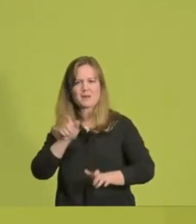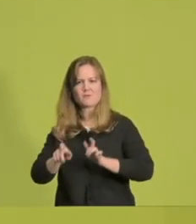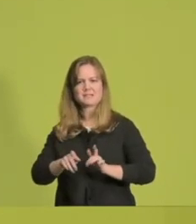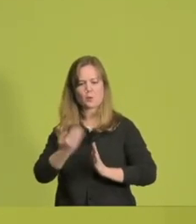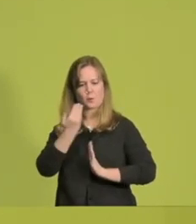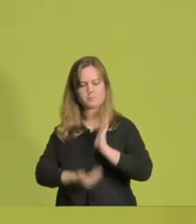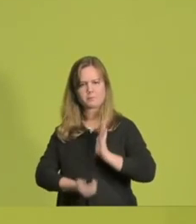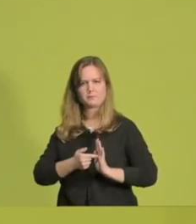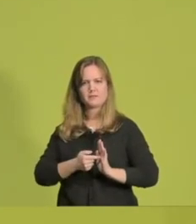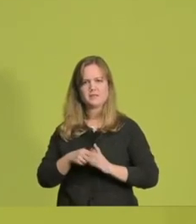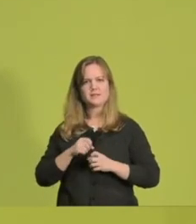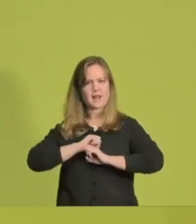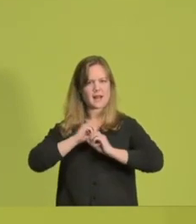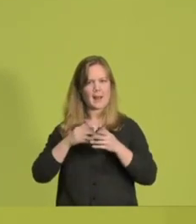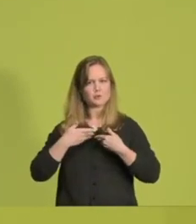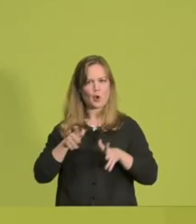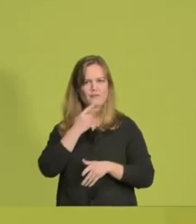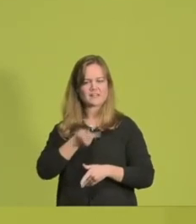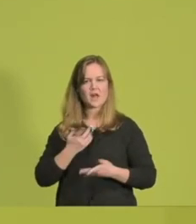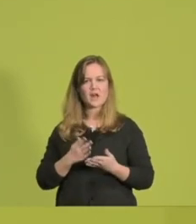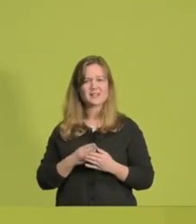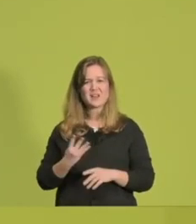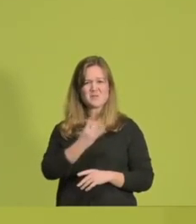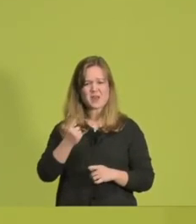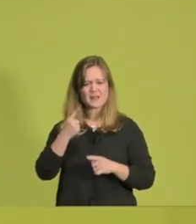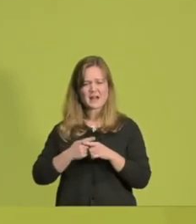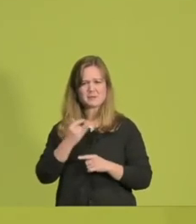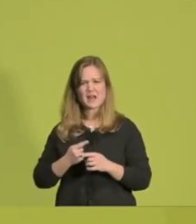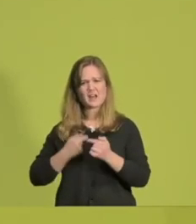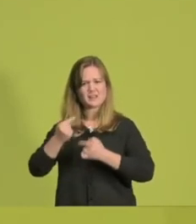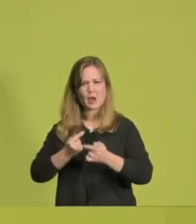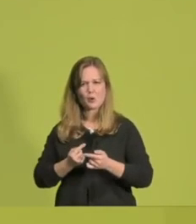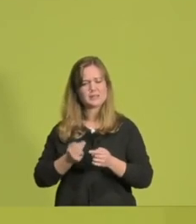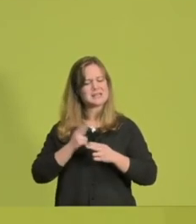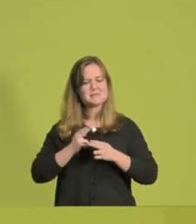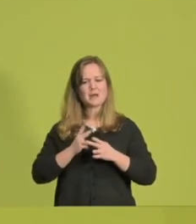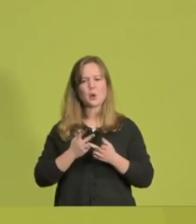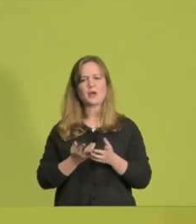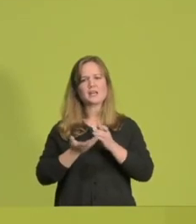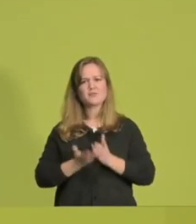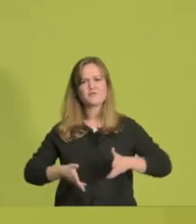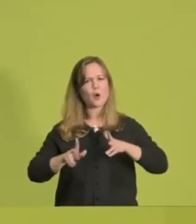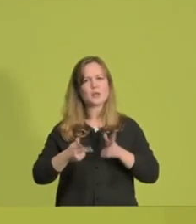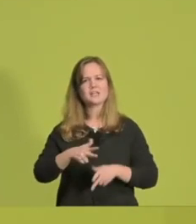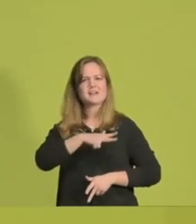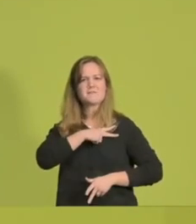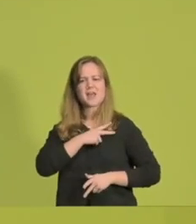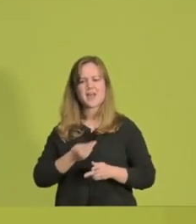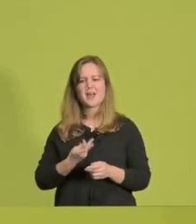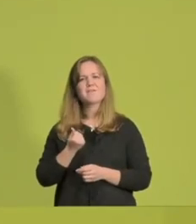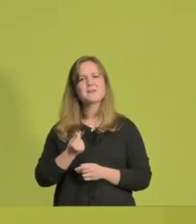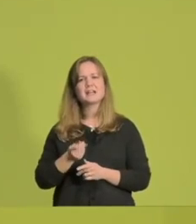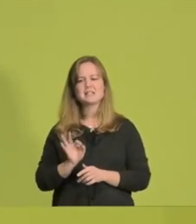Sprecher natürlich auch eine klare Sprache. Viereinhalb Jahre hat es gedauert und es gibt immer noch keinen Altschuldenfonds, immer noch keine faire Finanzierung für die Kommunen.